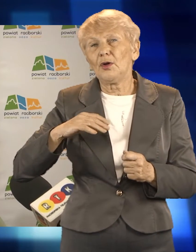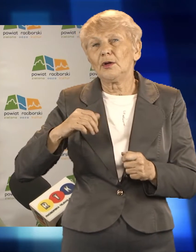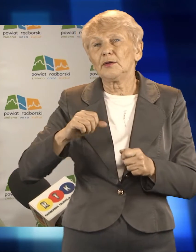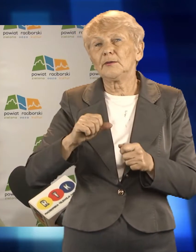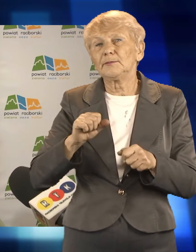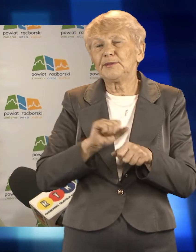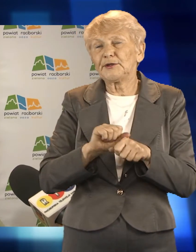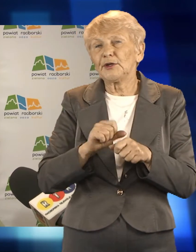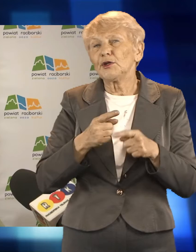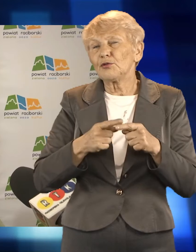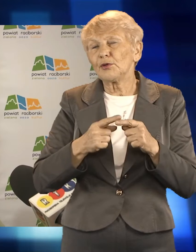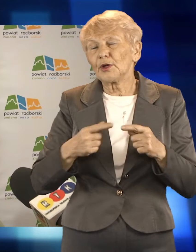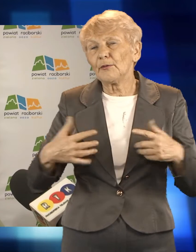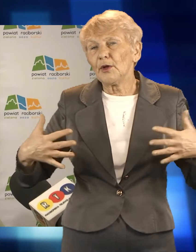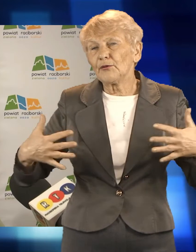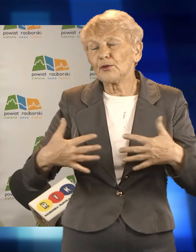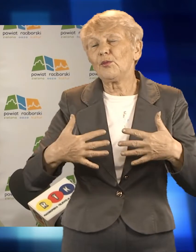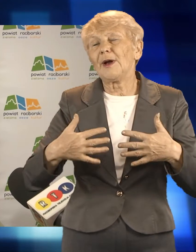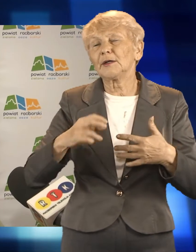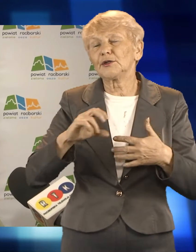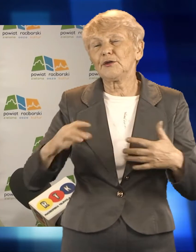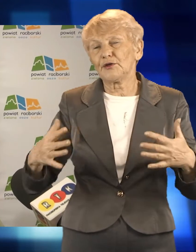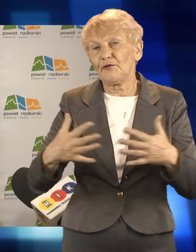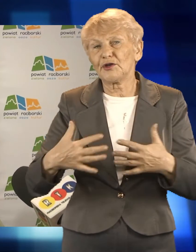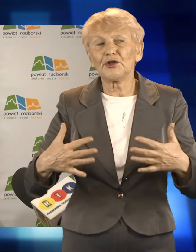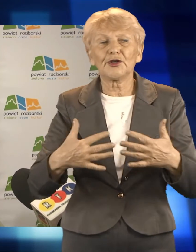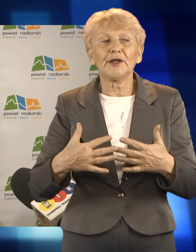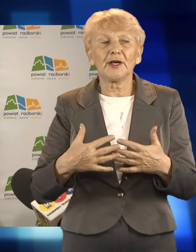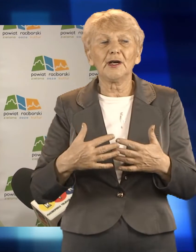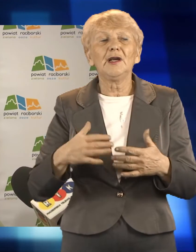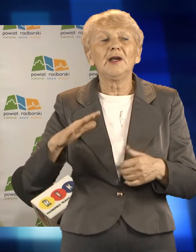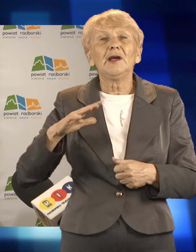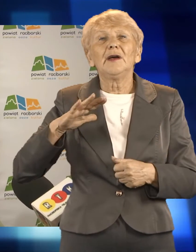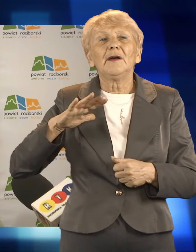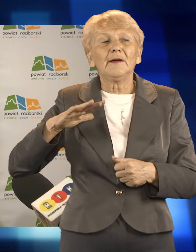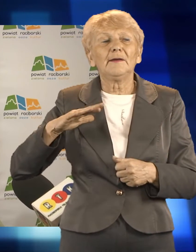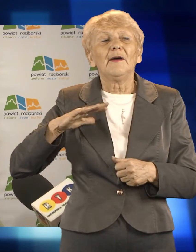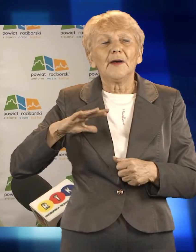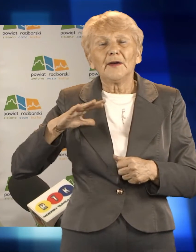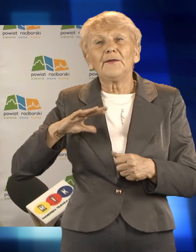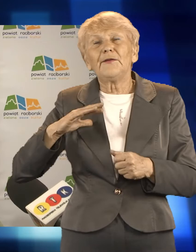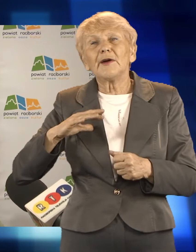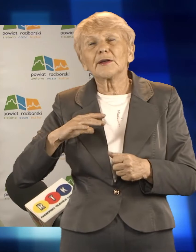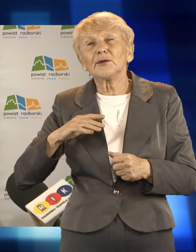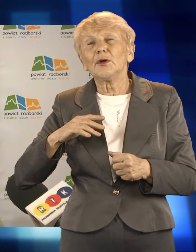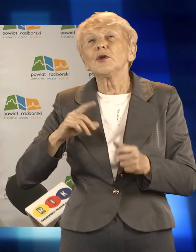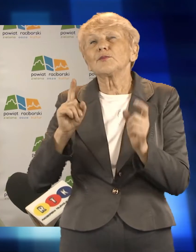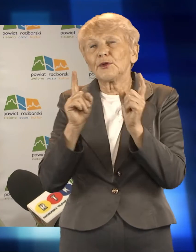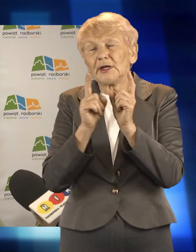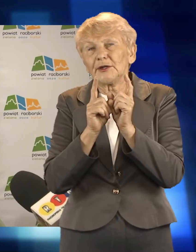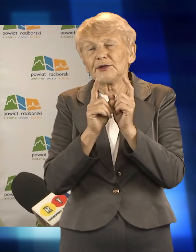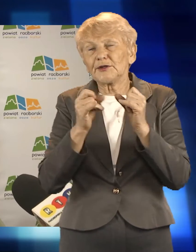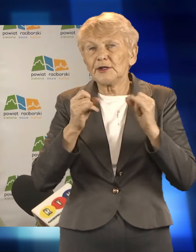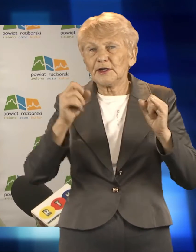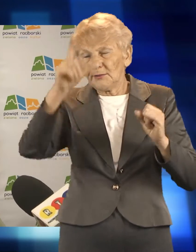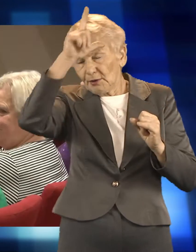społecznych, czy też w klubach sportowych. Warto wychodzić na zewnątrz, spotykać się z ludźmi i po prostu